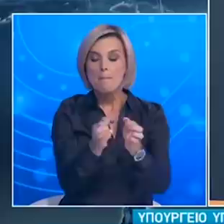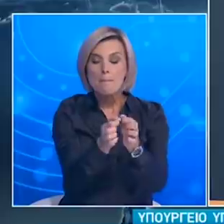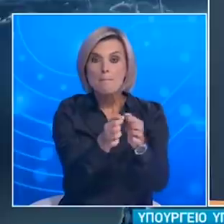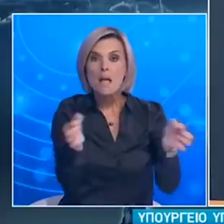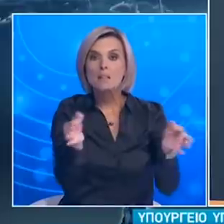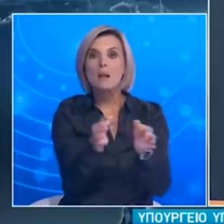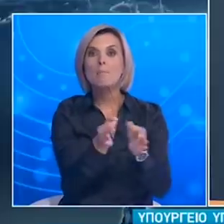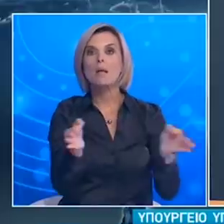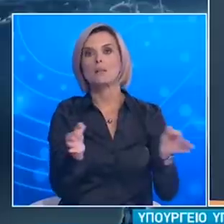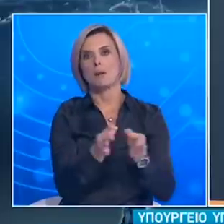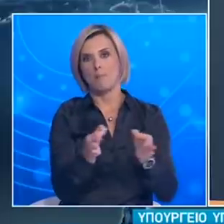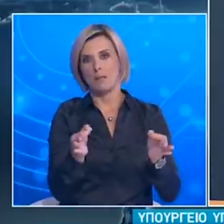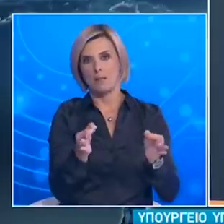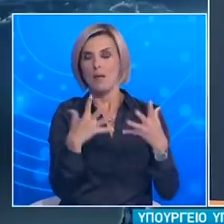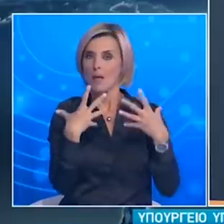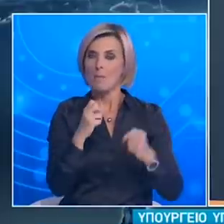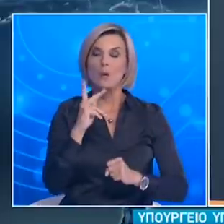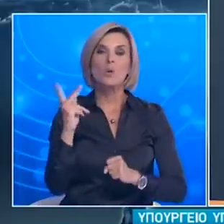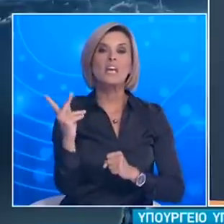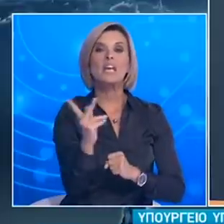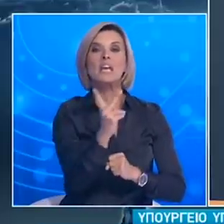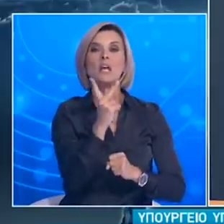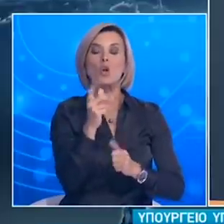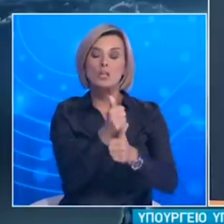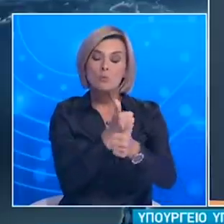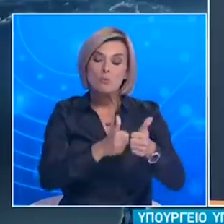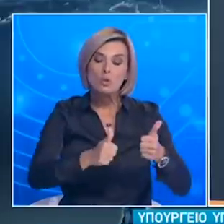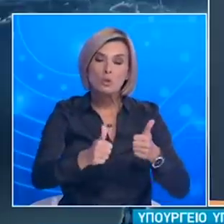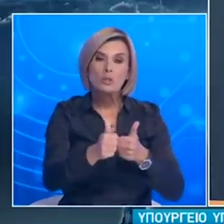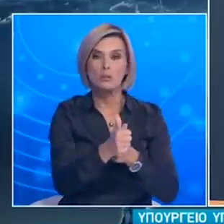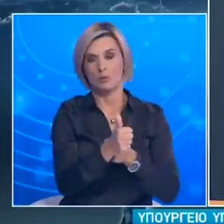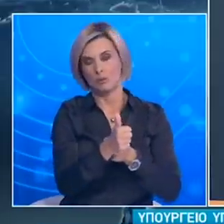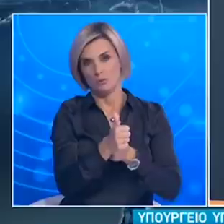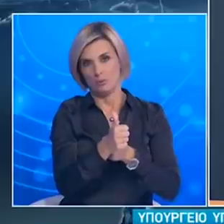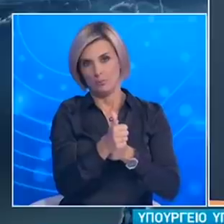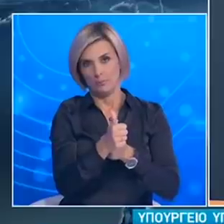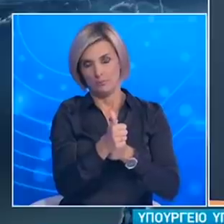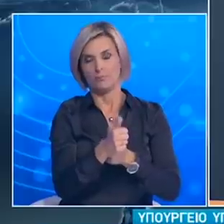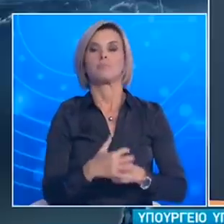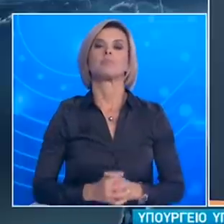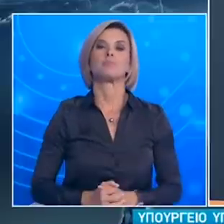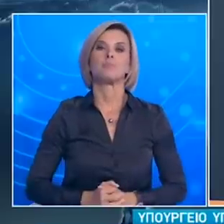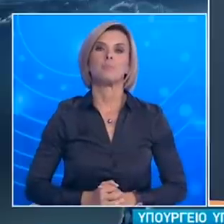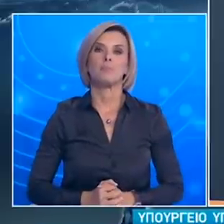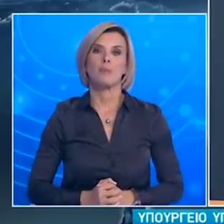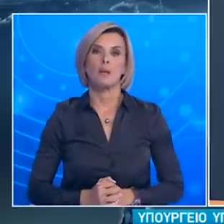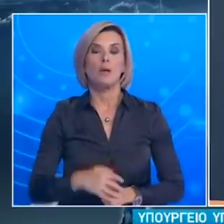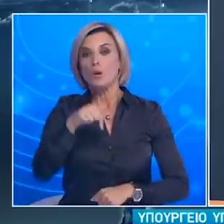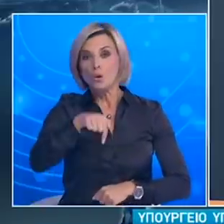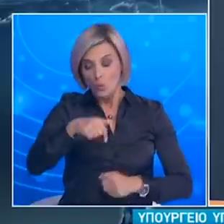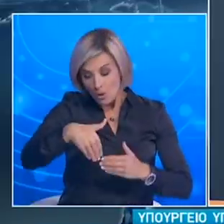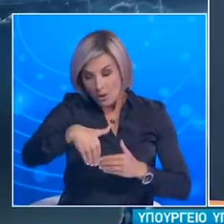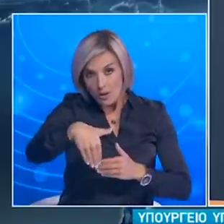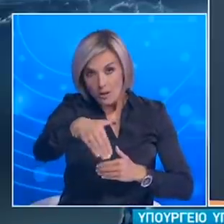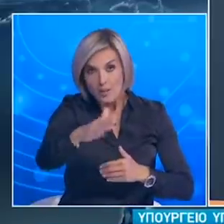τις κοινωνικές προτεραιότητες και οι οικονομικές δραστηριότητες. Σε αυτό το πλαίσιο το άνοιγμα των σχολείων